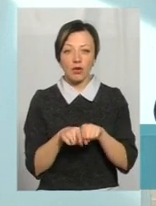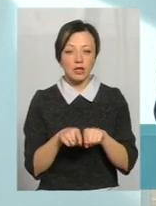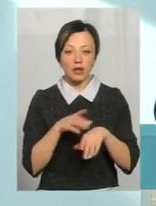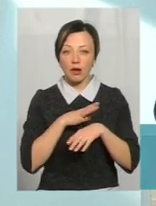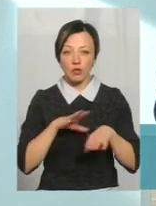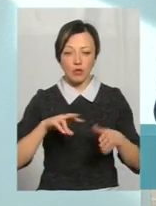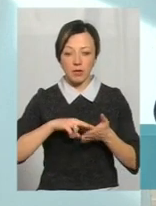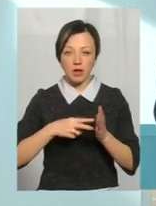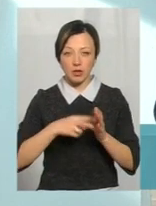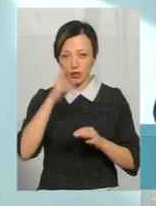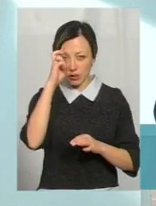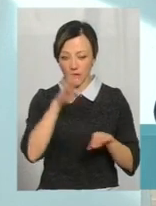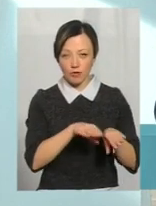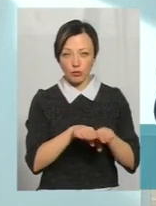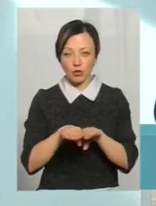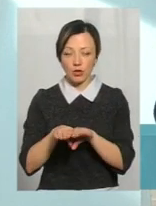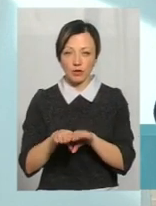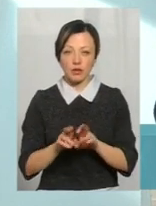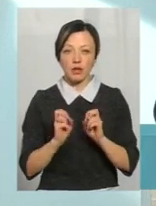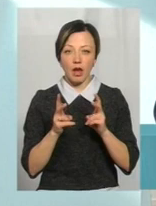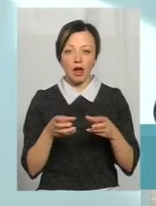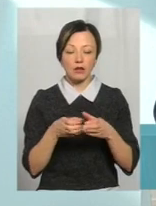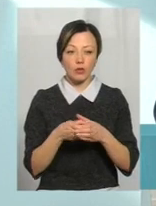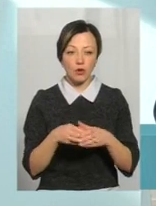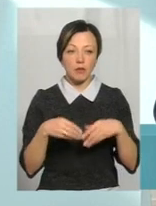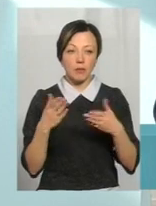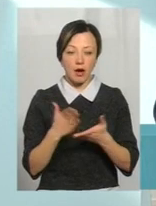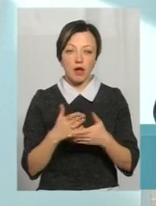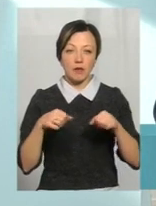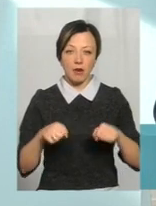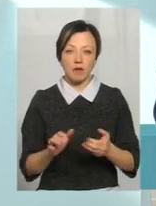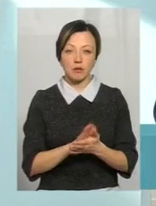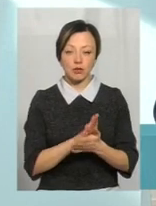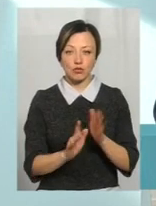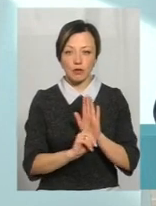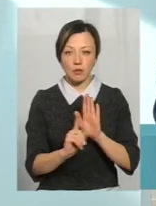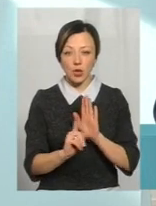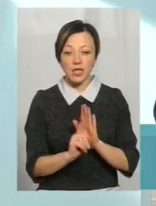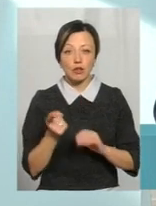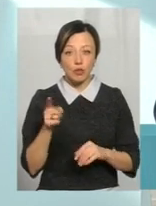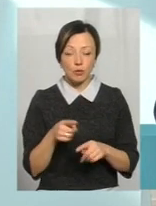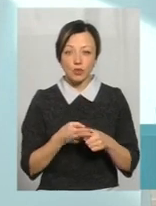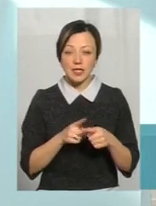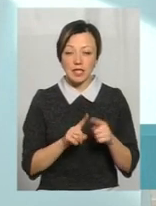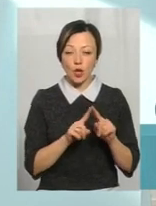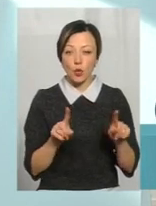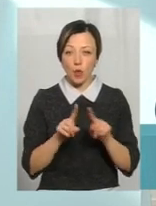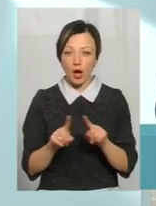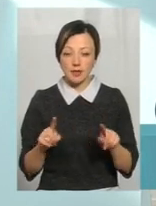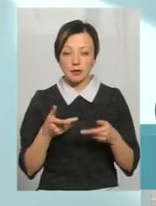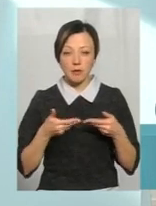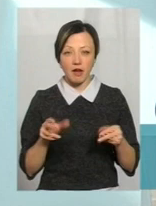передбачені на державному рівні, як категорія, яка має право на пільговий проїзд. Тому оці нюанси ми